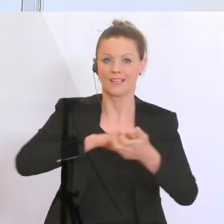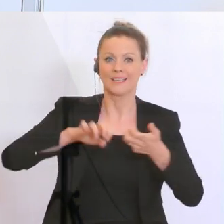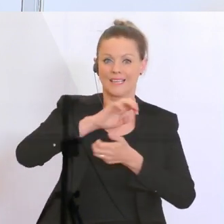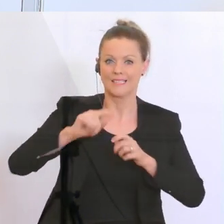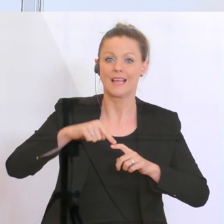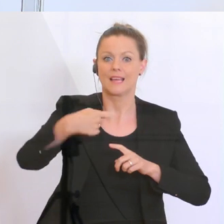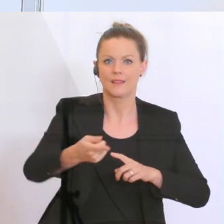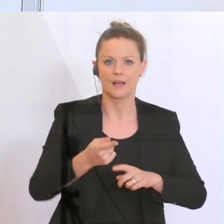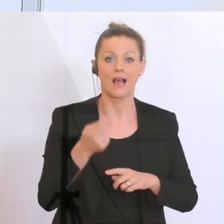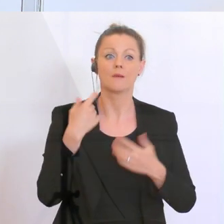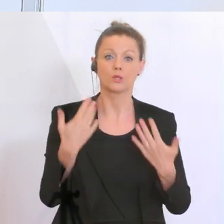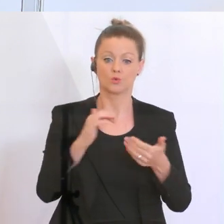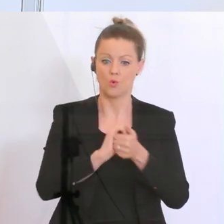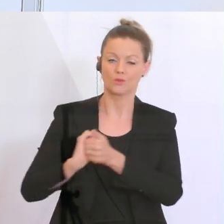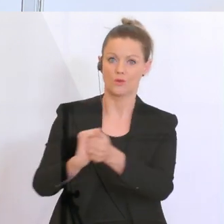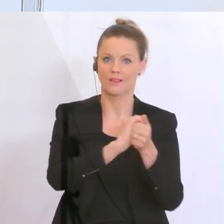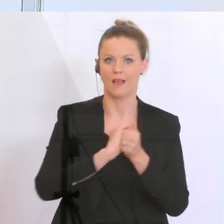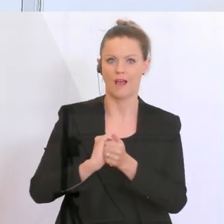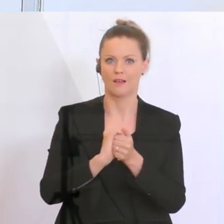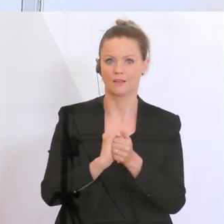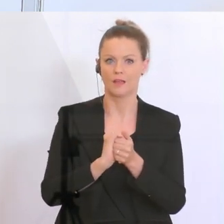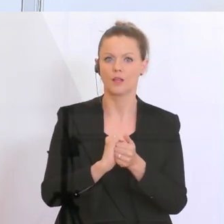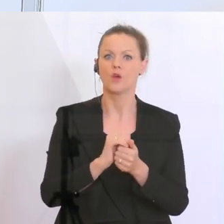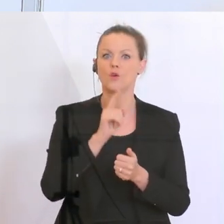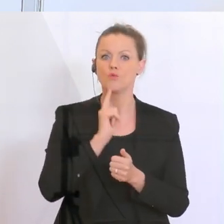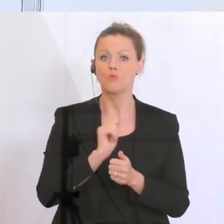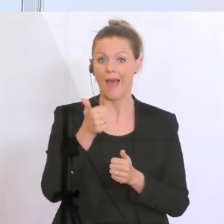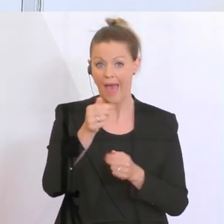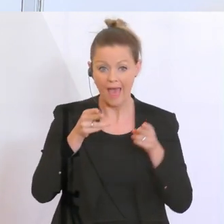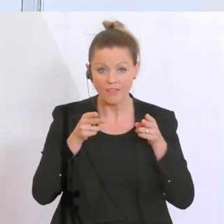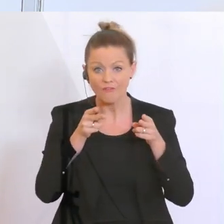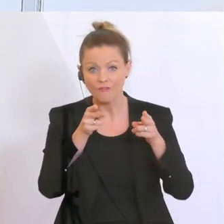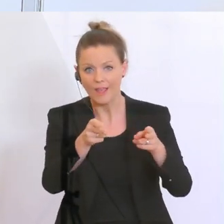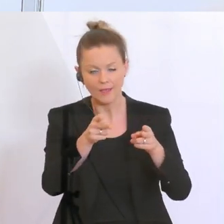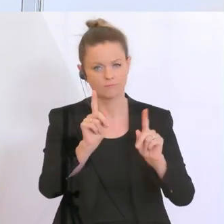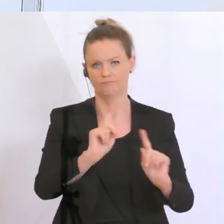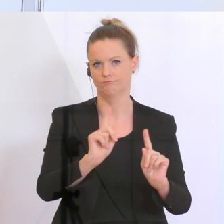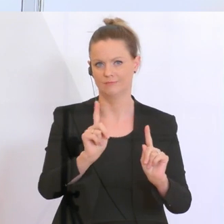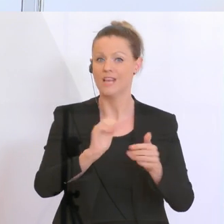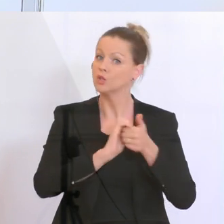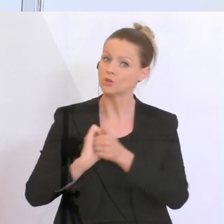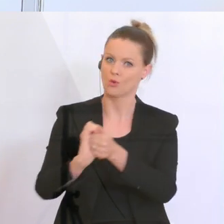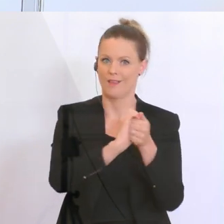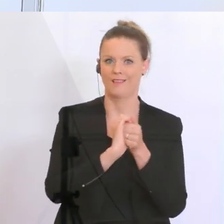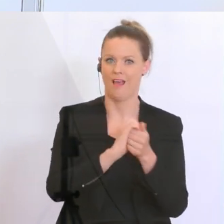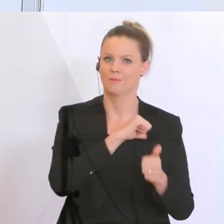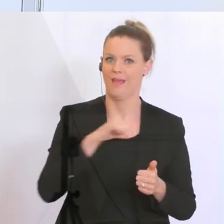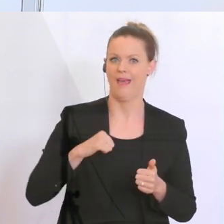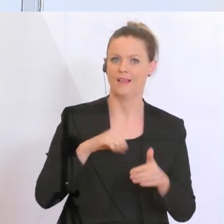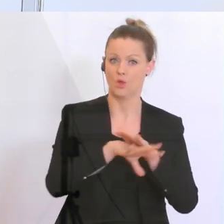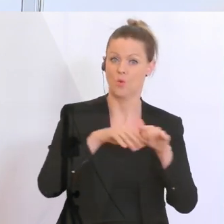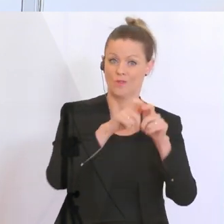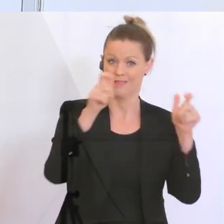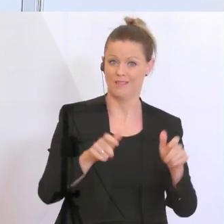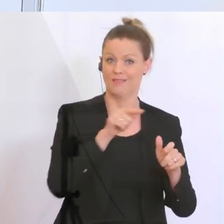sagen, dass diese Solidarität keine Einbahnstraße sein darf. Wir wollen auch Solidarität mit unseren eigenen Unternehmen